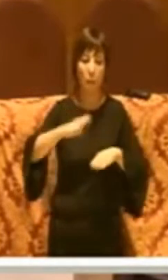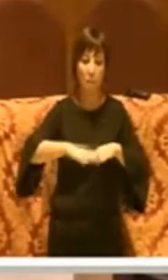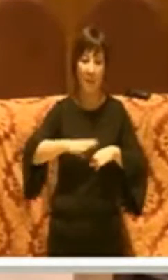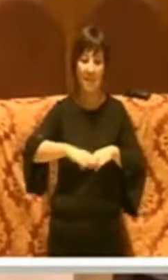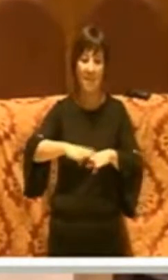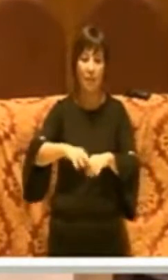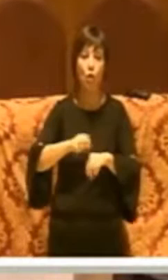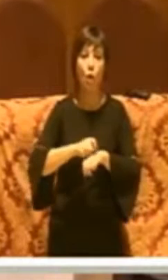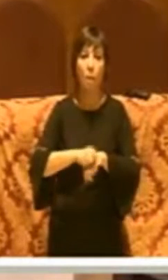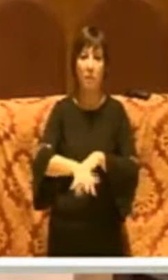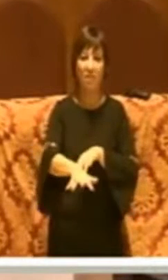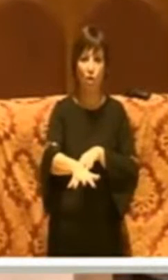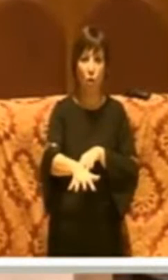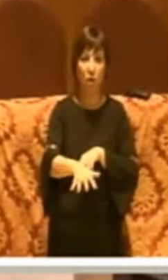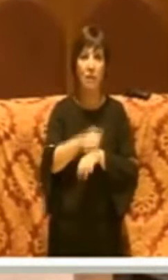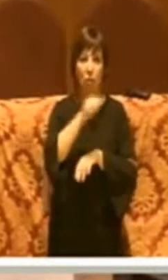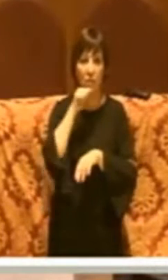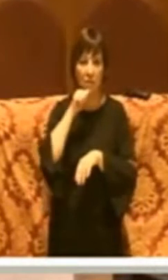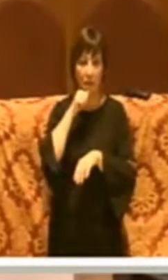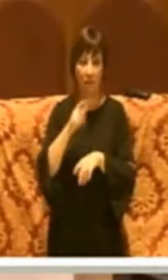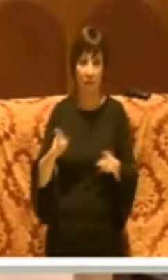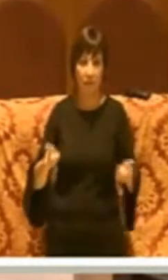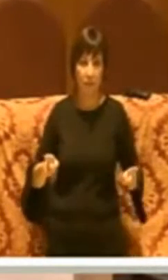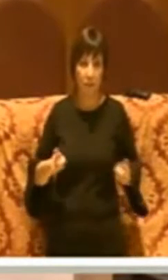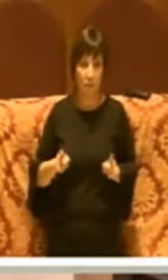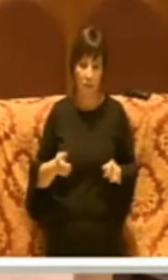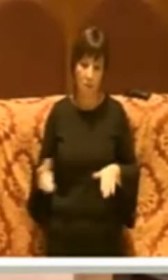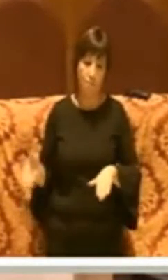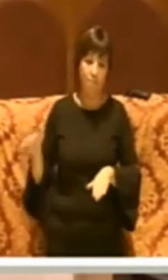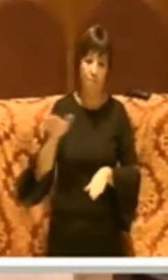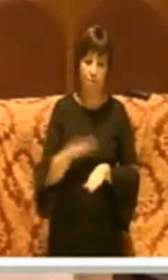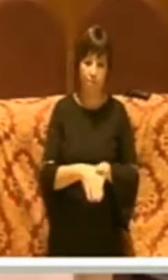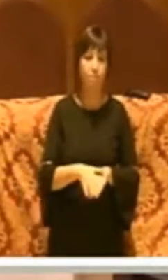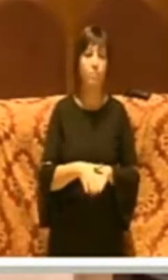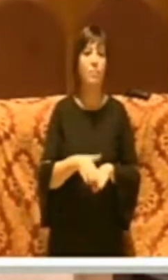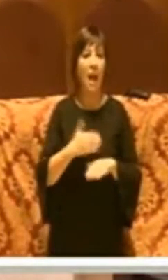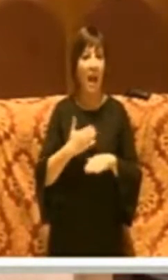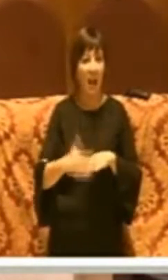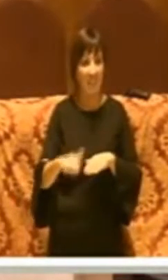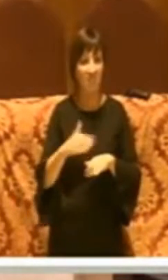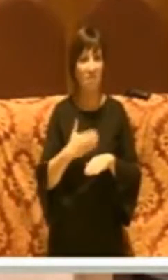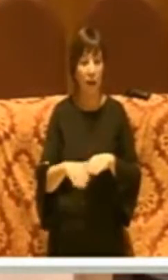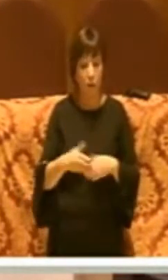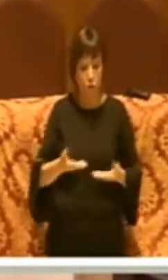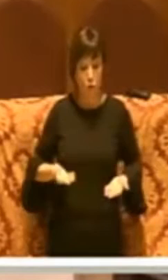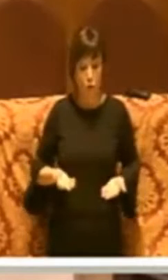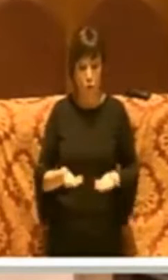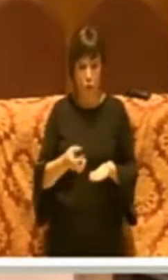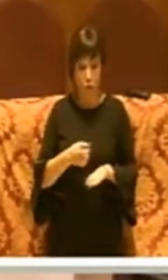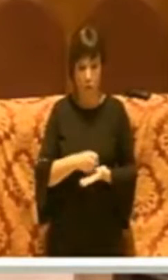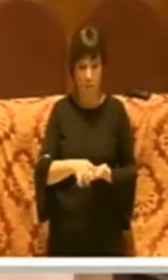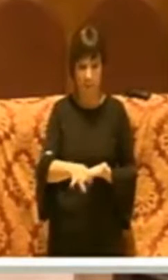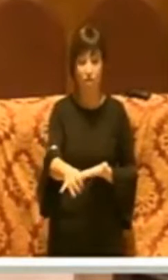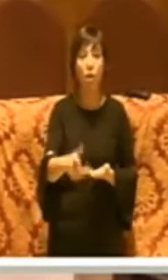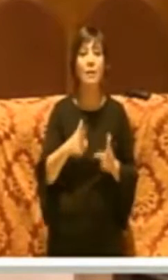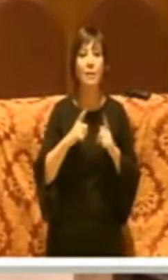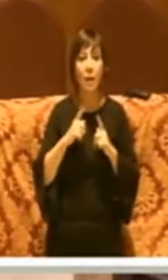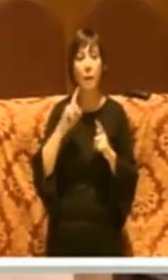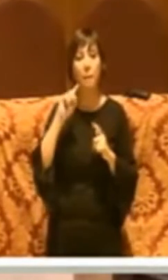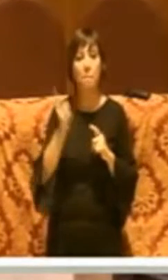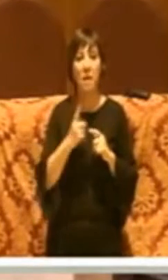brecciolino, che appunto mantiene meglio lo stato dell